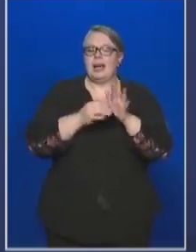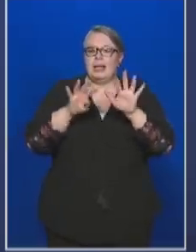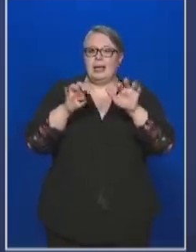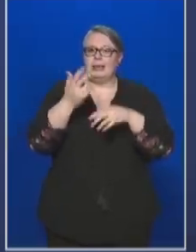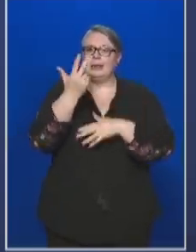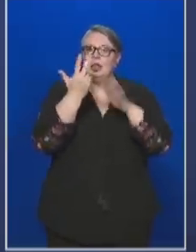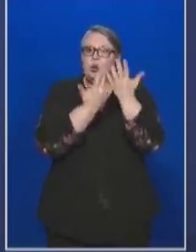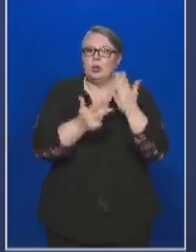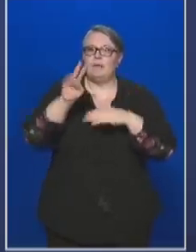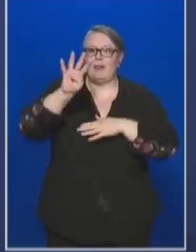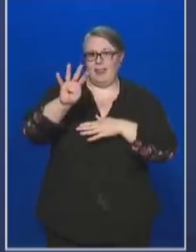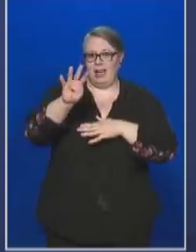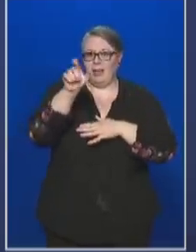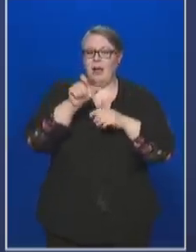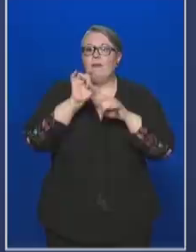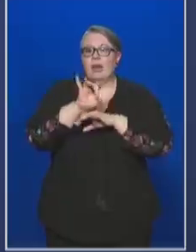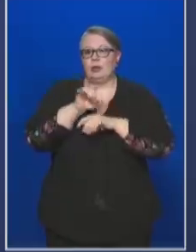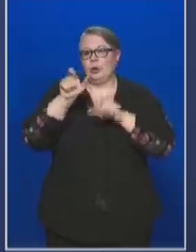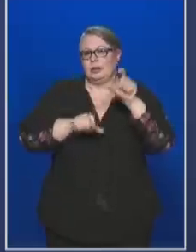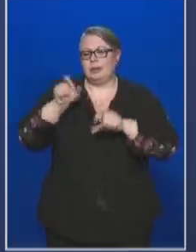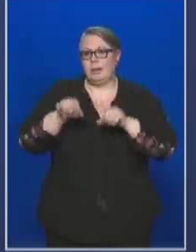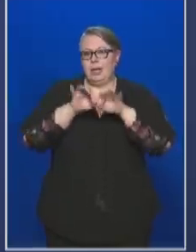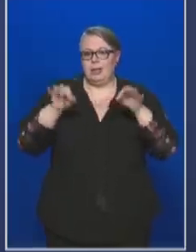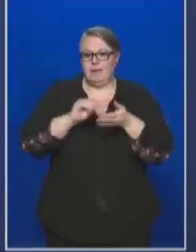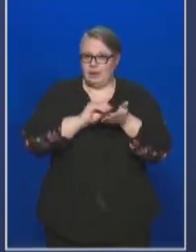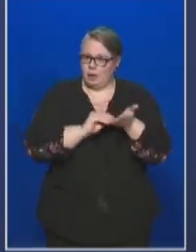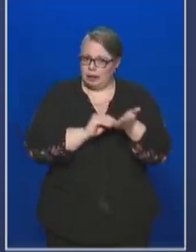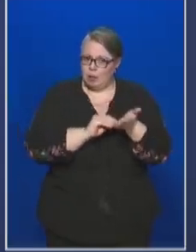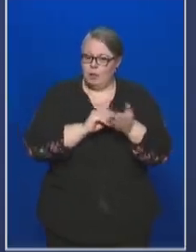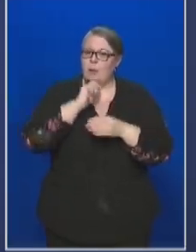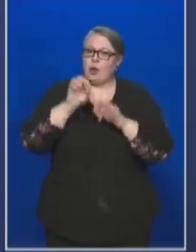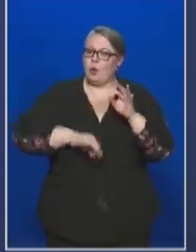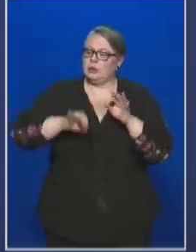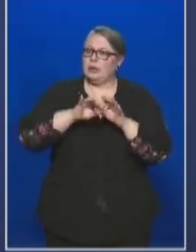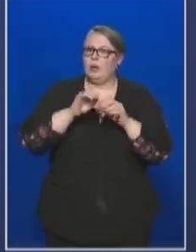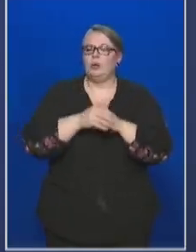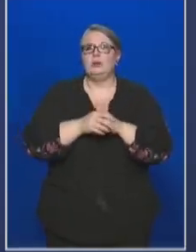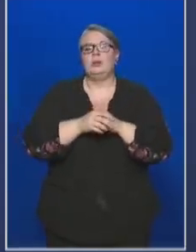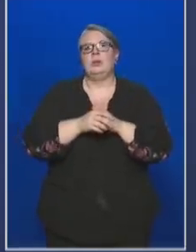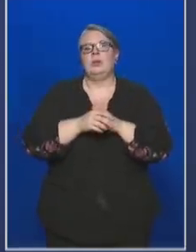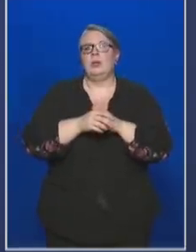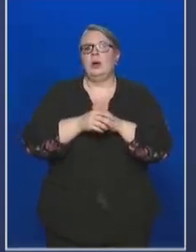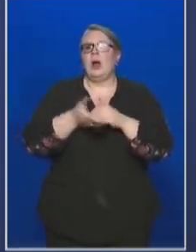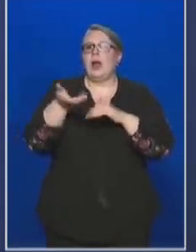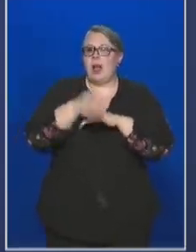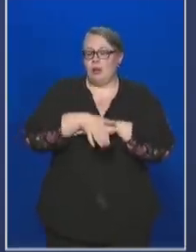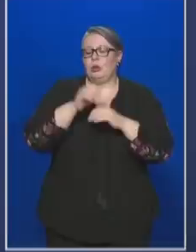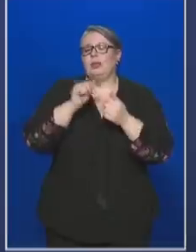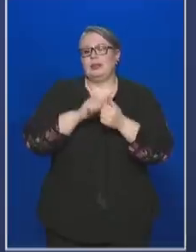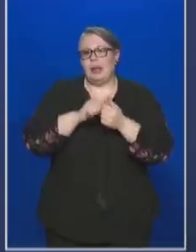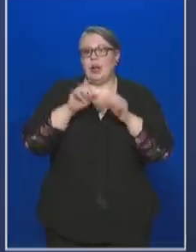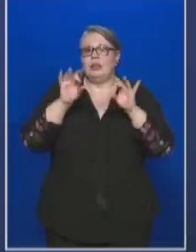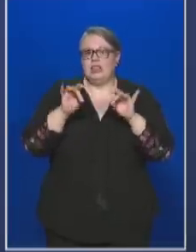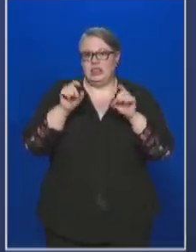fertőzöttet tartunk számon Magyarországon. Az elhúnytak száma